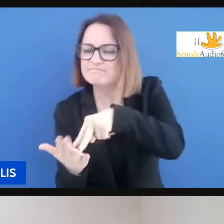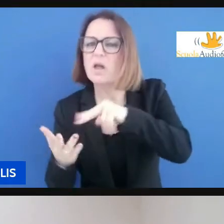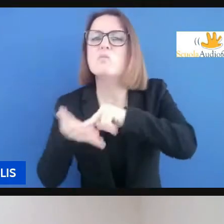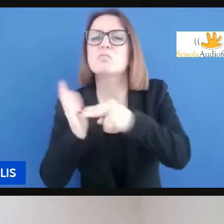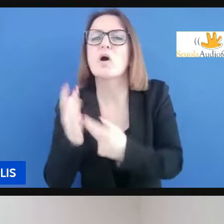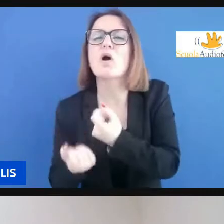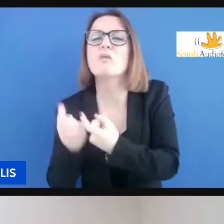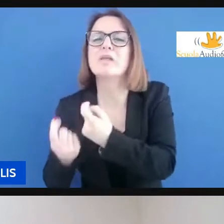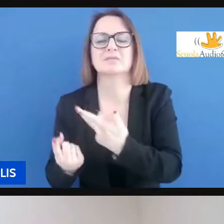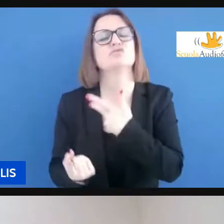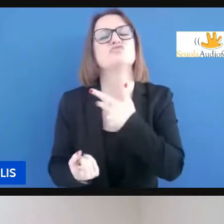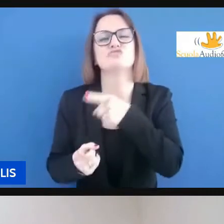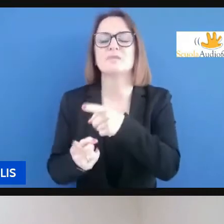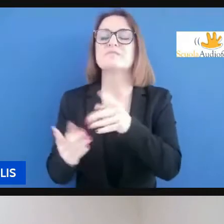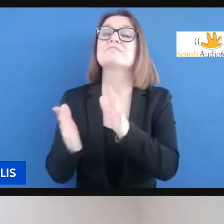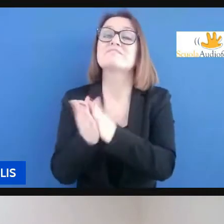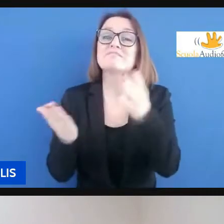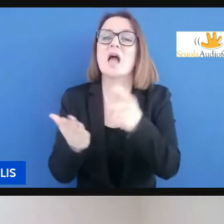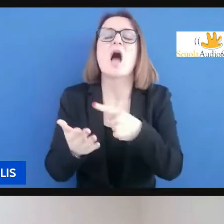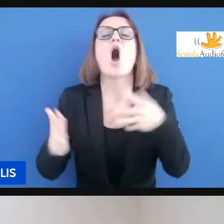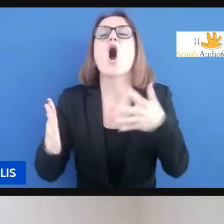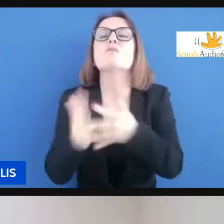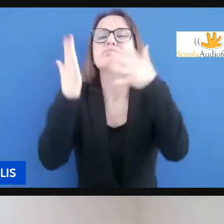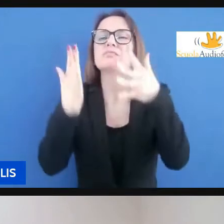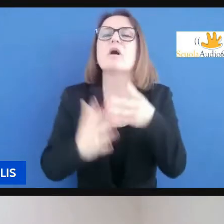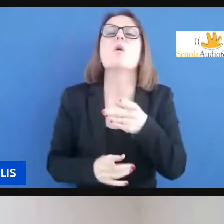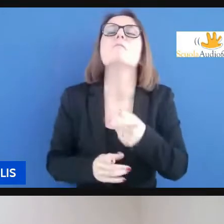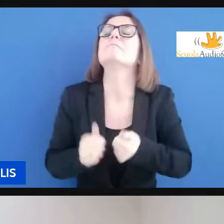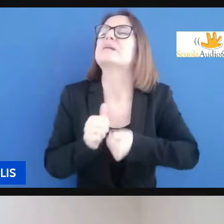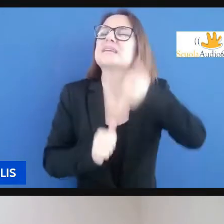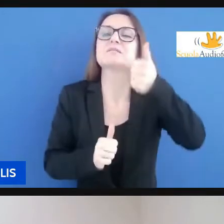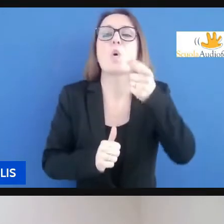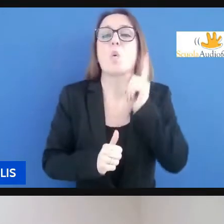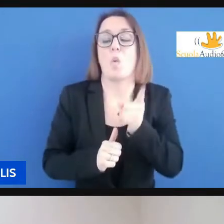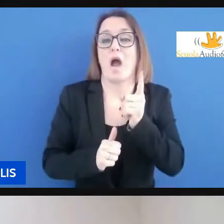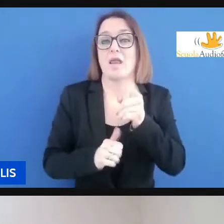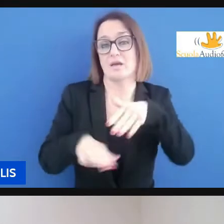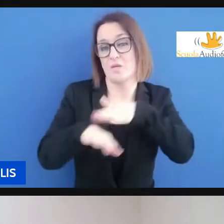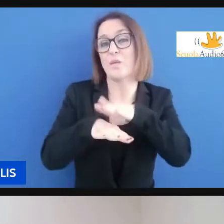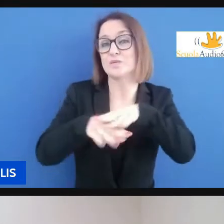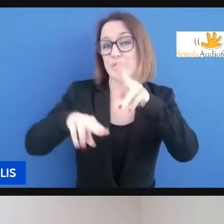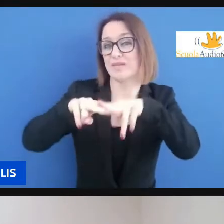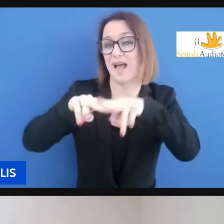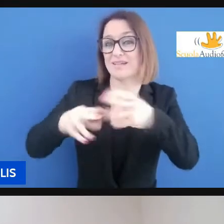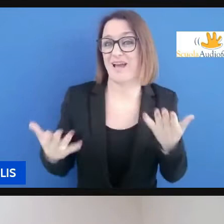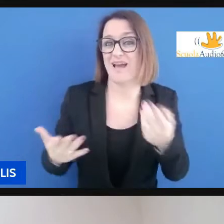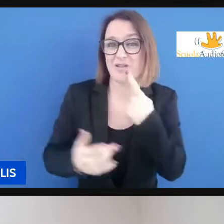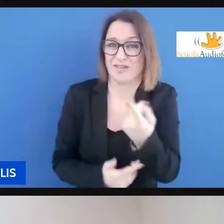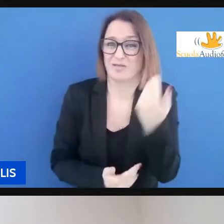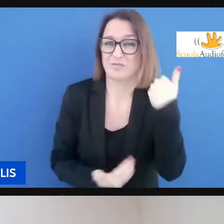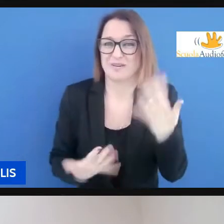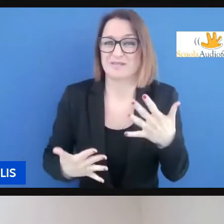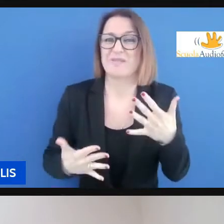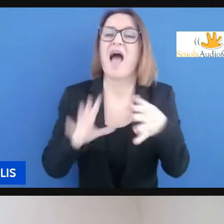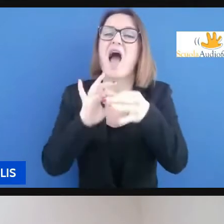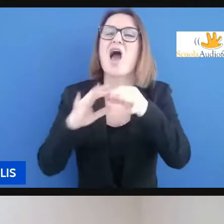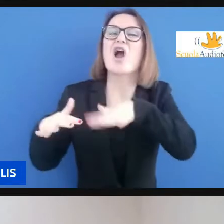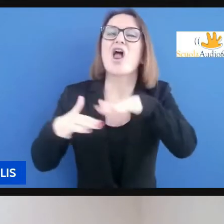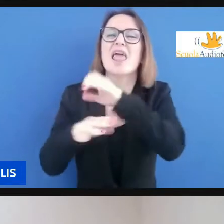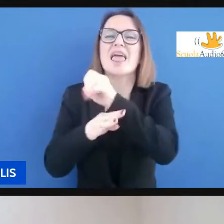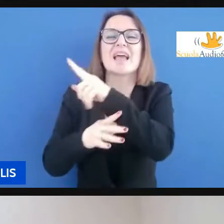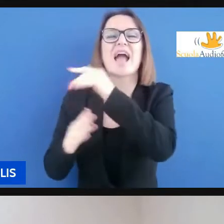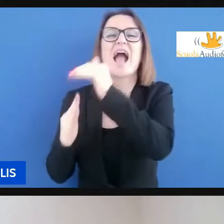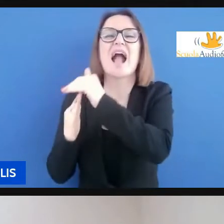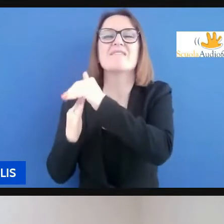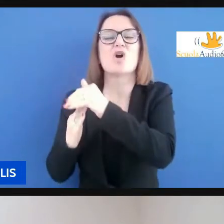prima l'ostacolo principe è proprio l'utilizzo dell'italiano le colleghe di Ica Foscari effettivamente hanno messo